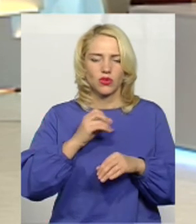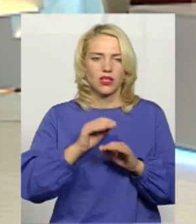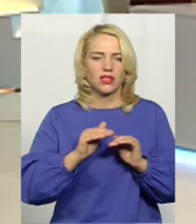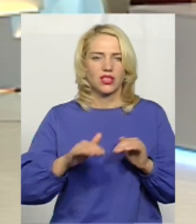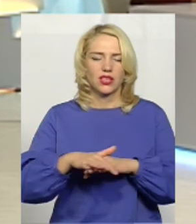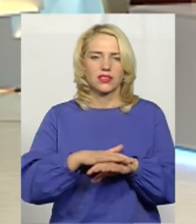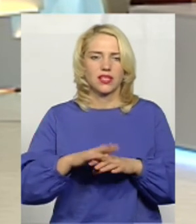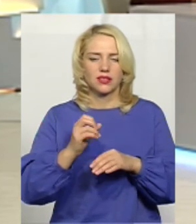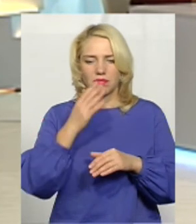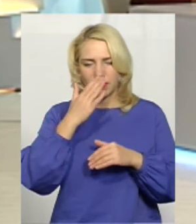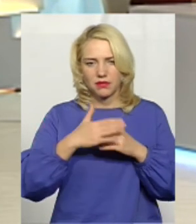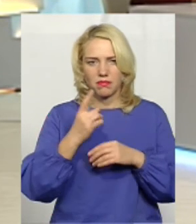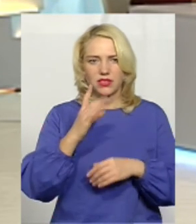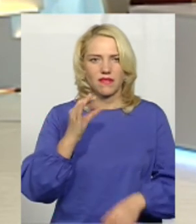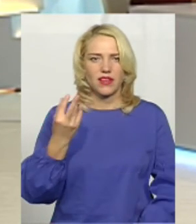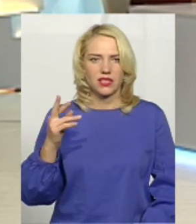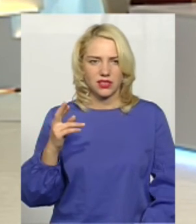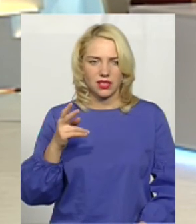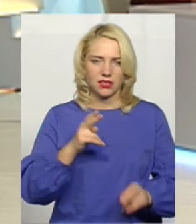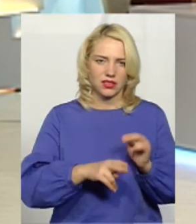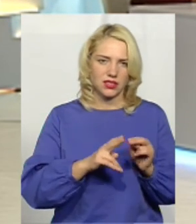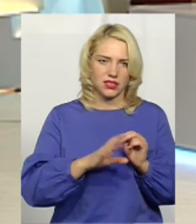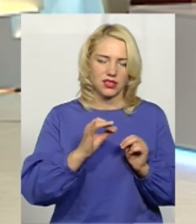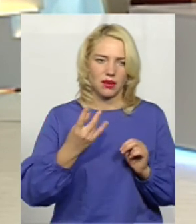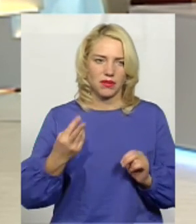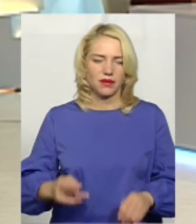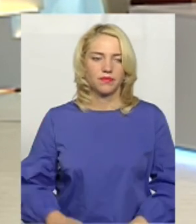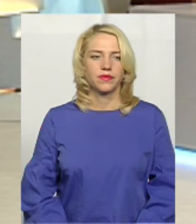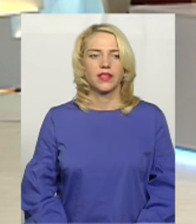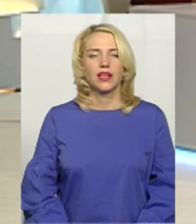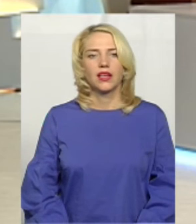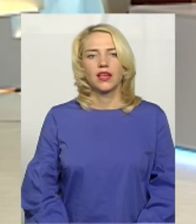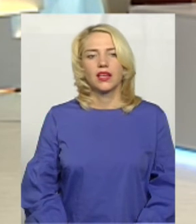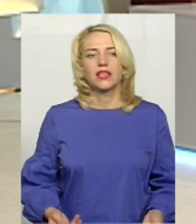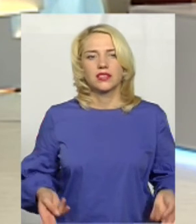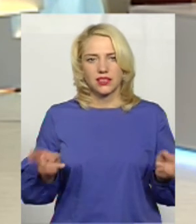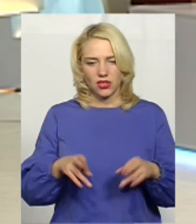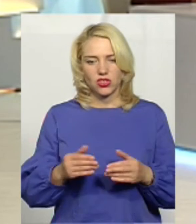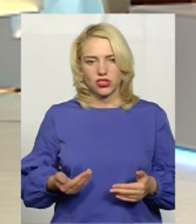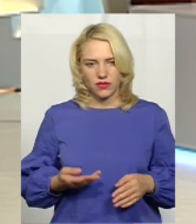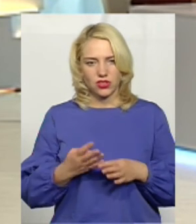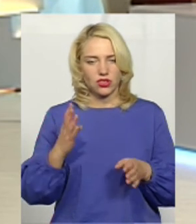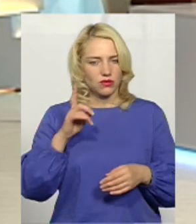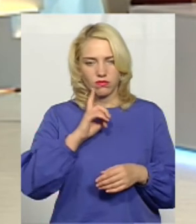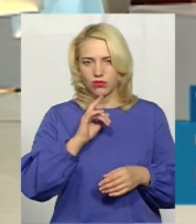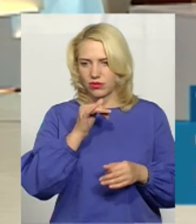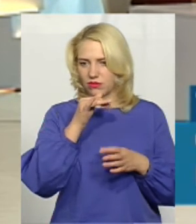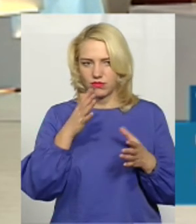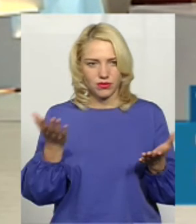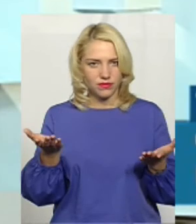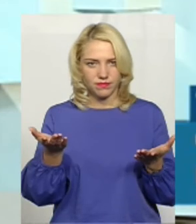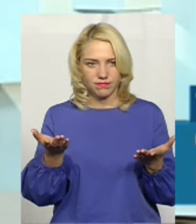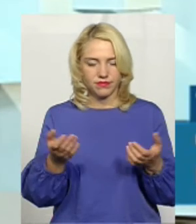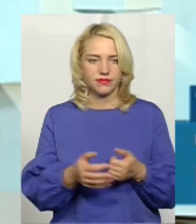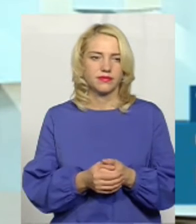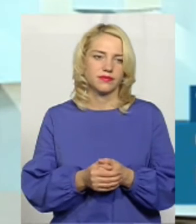початку перших числах вересня, а кінці серпня. Залишаться живі черги, нікуди без них на первинній ланці?